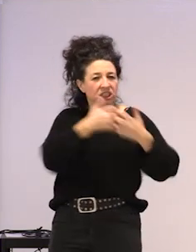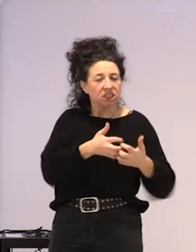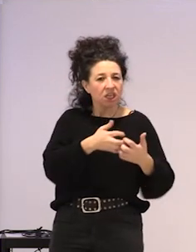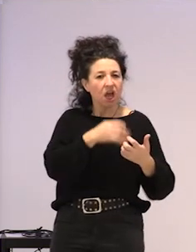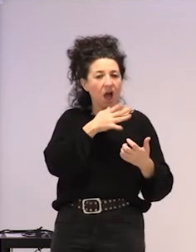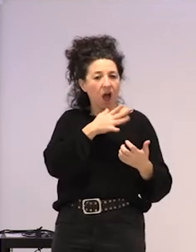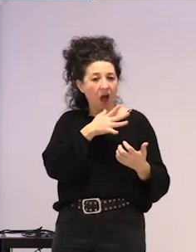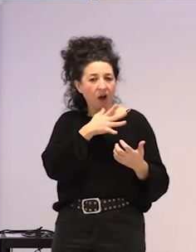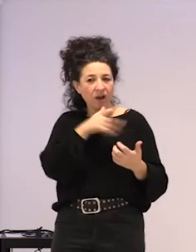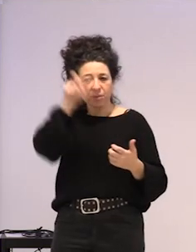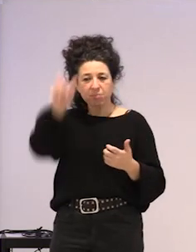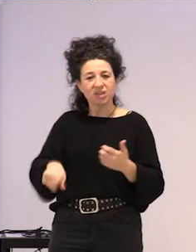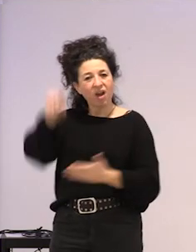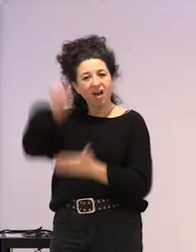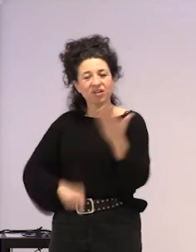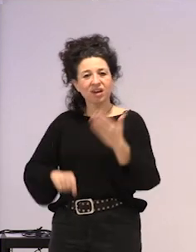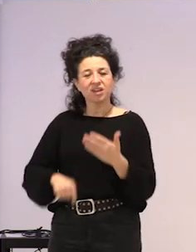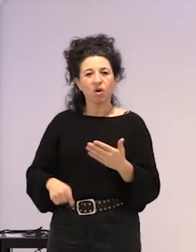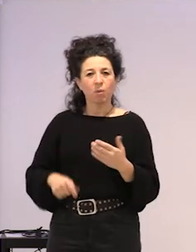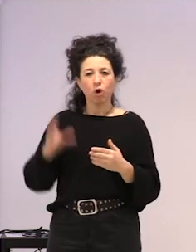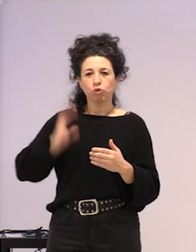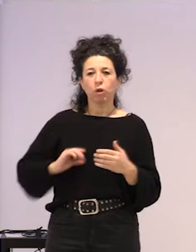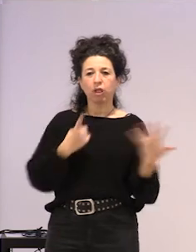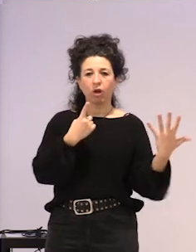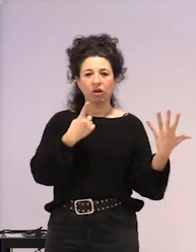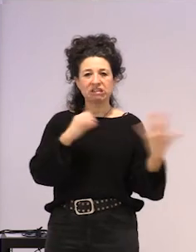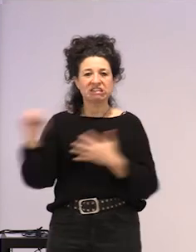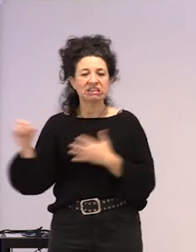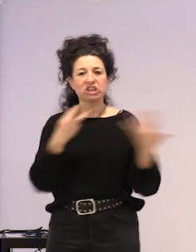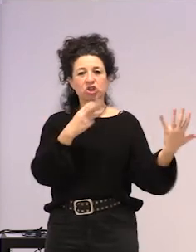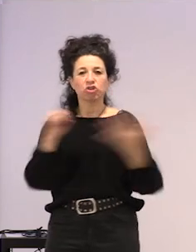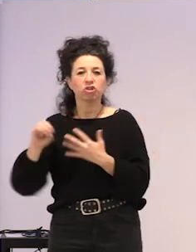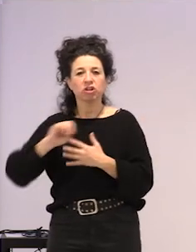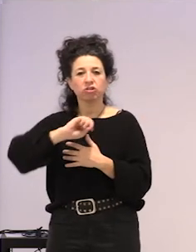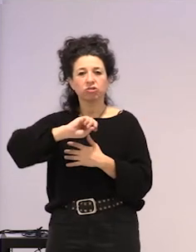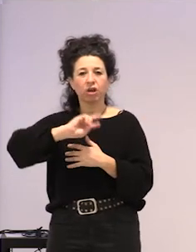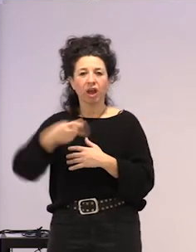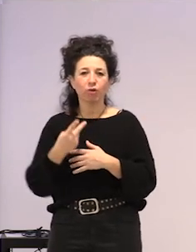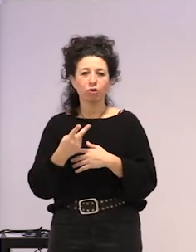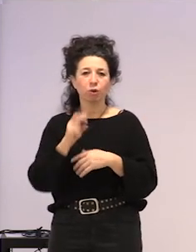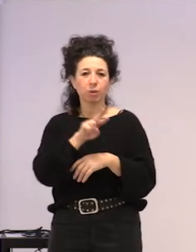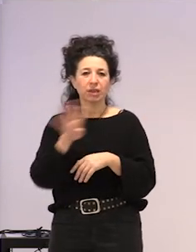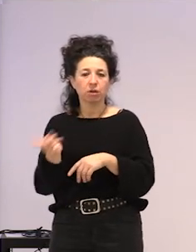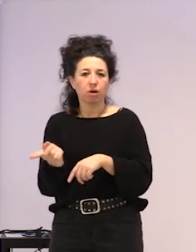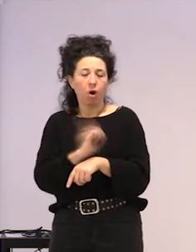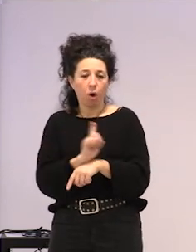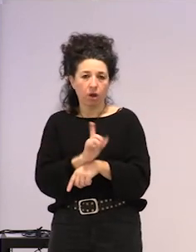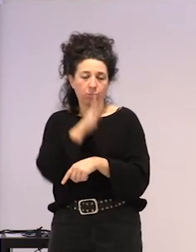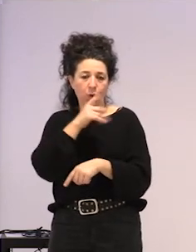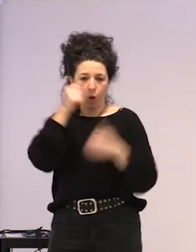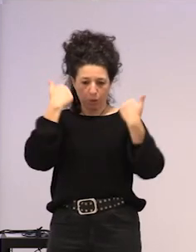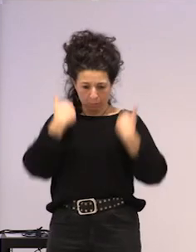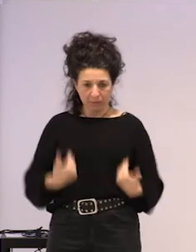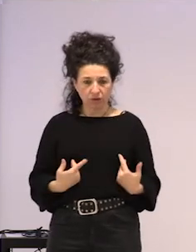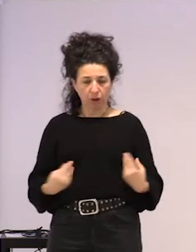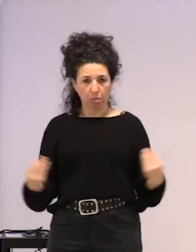bat, zehileun euroren gatik, sortzion euroren gatik, hogetalago orduz, nire guraso netxean sartutan, benetan, zelako inkongruentzia pertsonala,